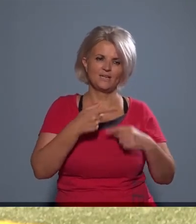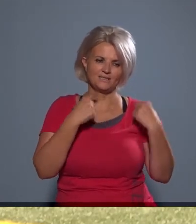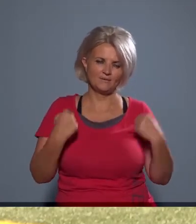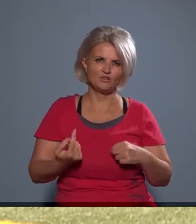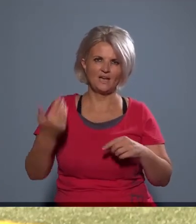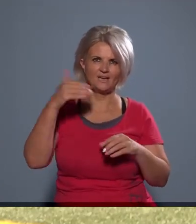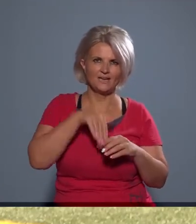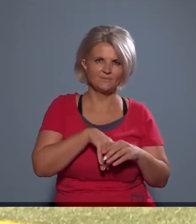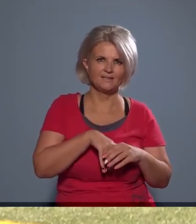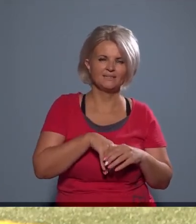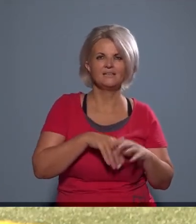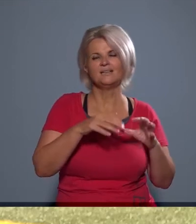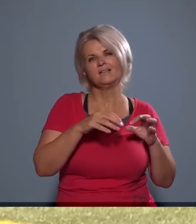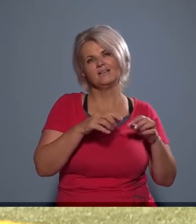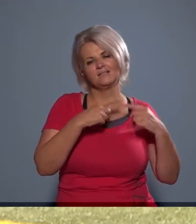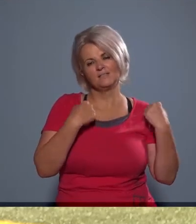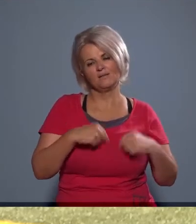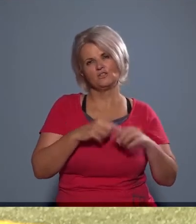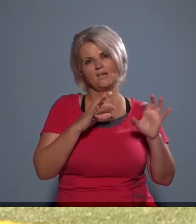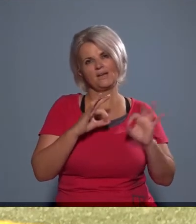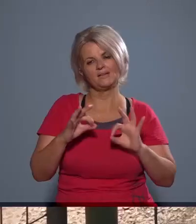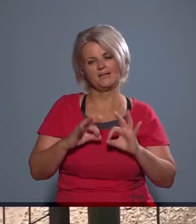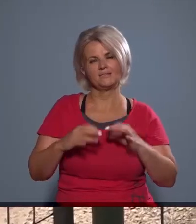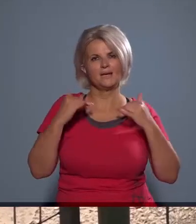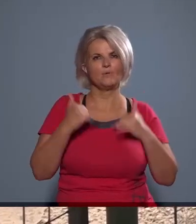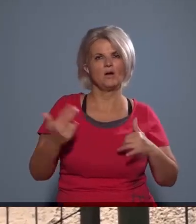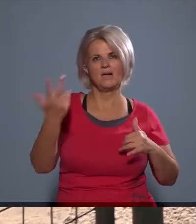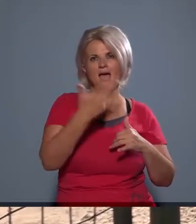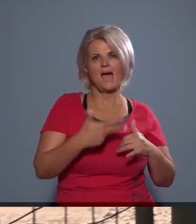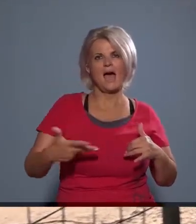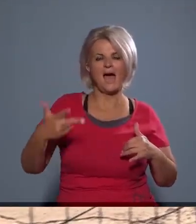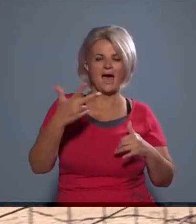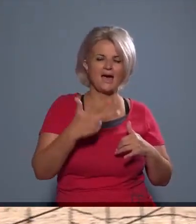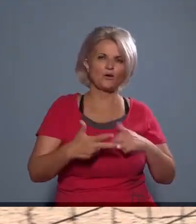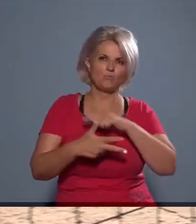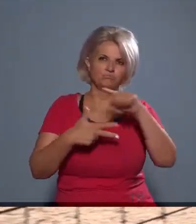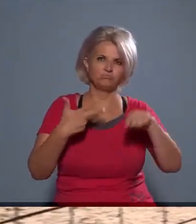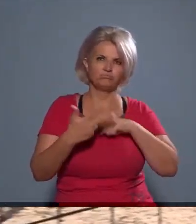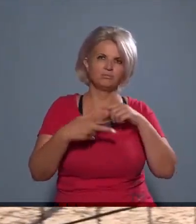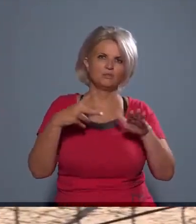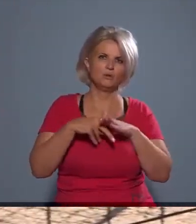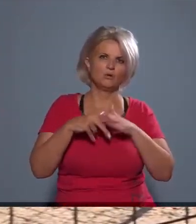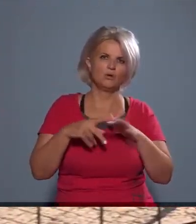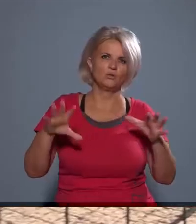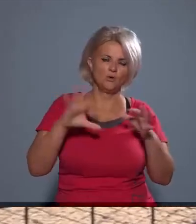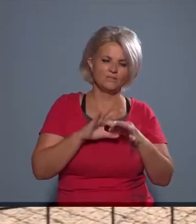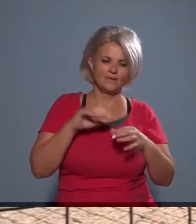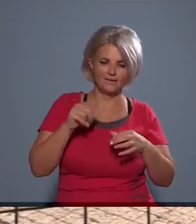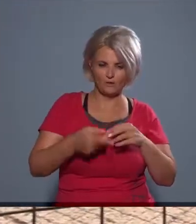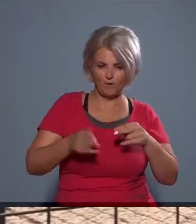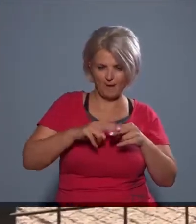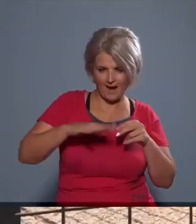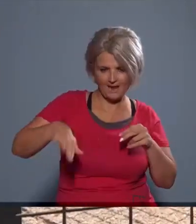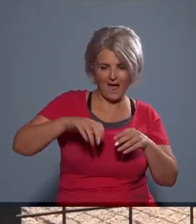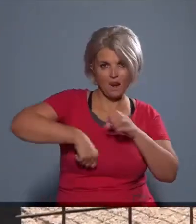nemzetiség szívesen megy, szívesen rendeznek ilyet. Ma tulajdonképpen ezt a három dolgot kötik össze,